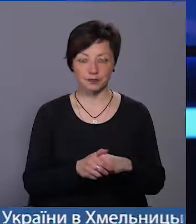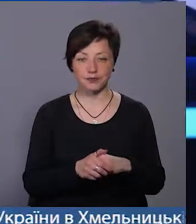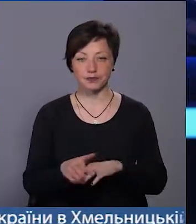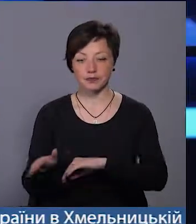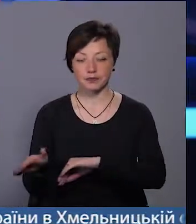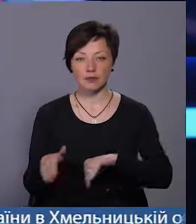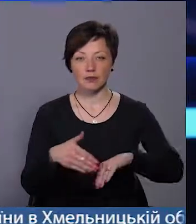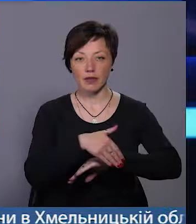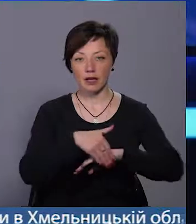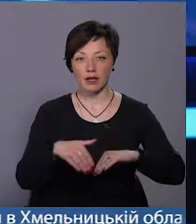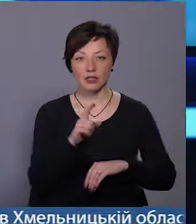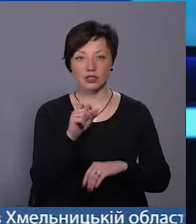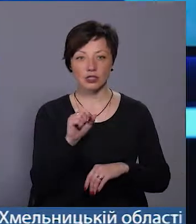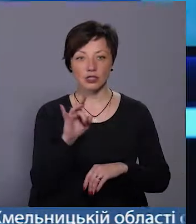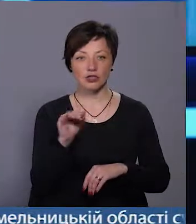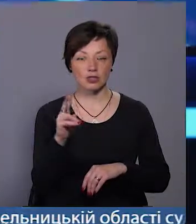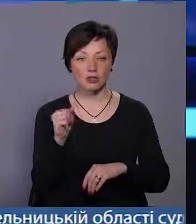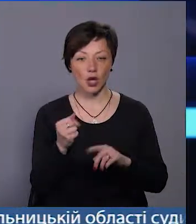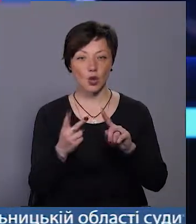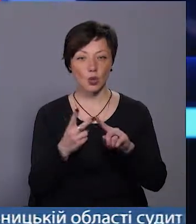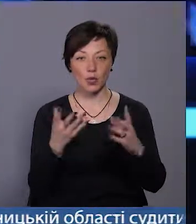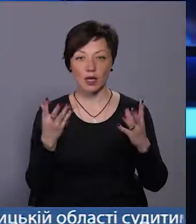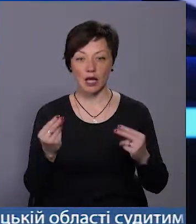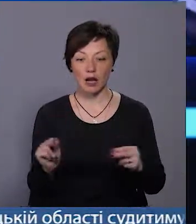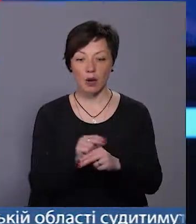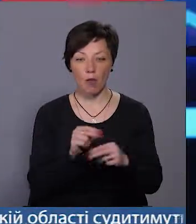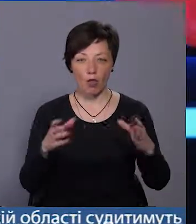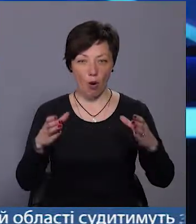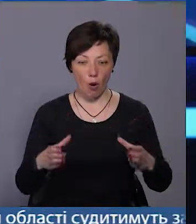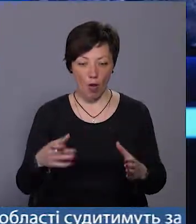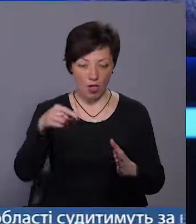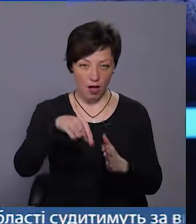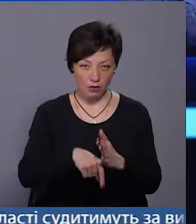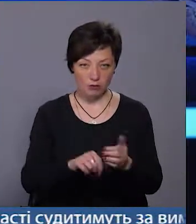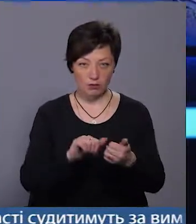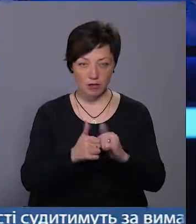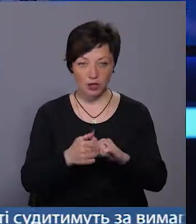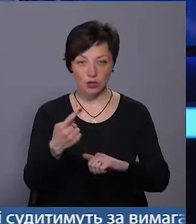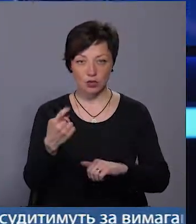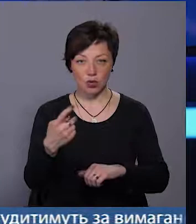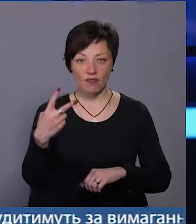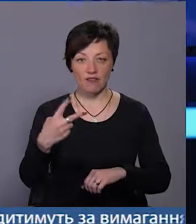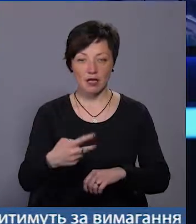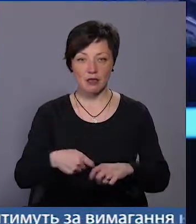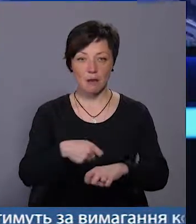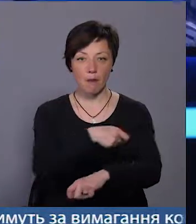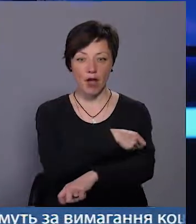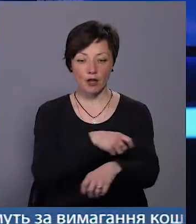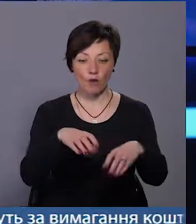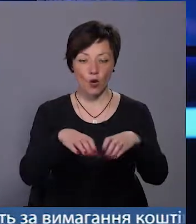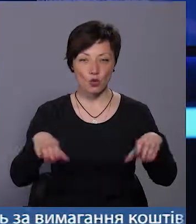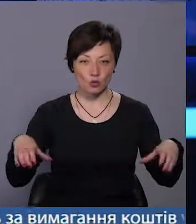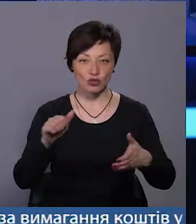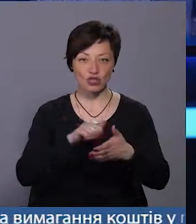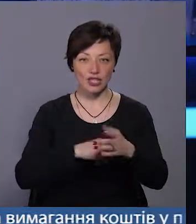Зарічанський другий день триває ремонт колектора. Усього планують замінити 120 метрів погонних труб. Через ці